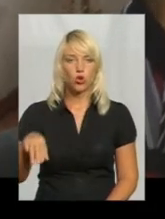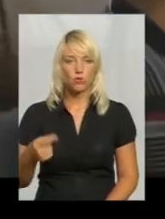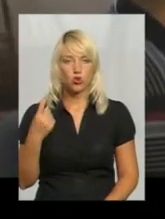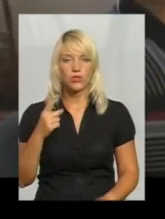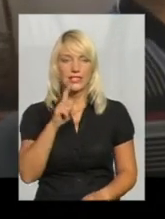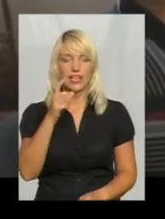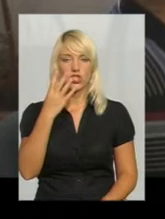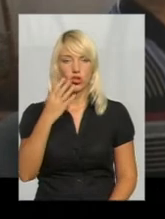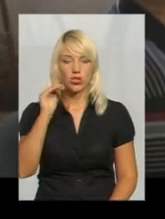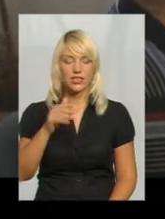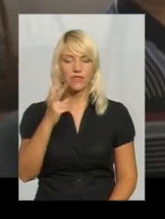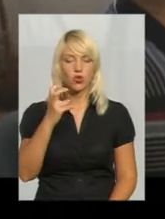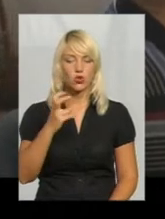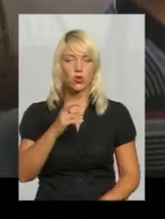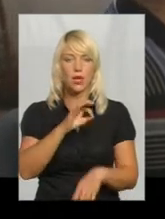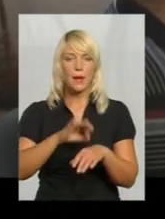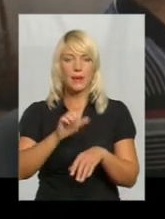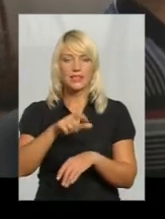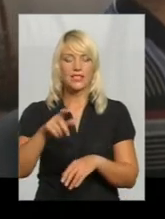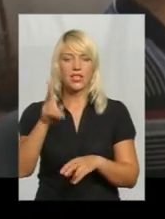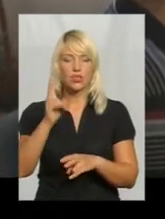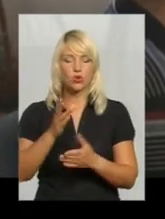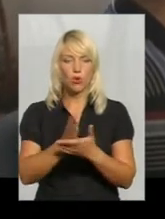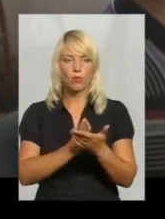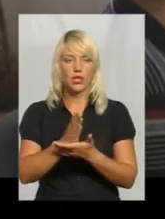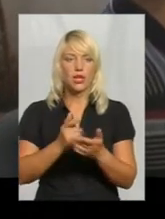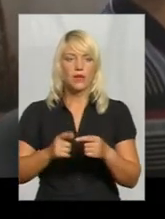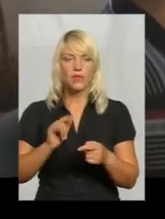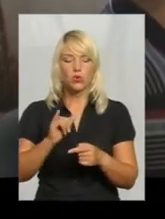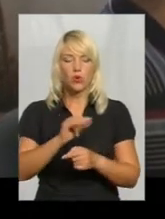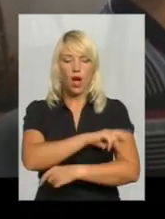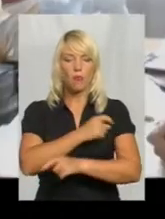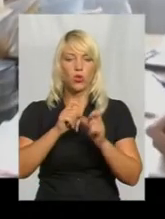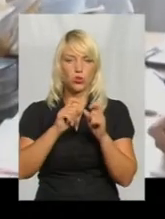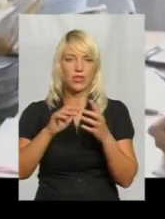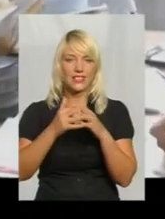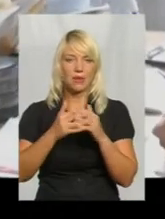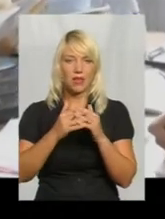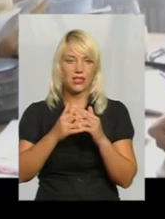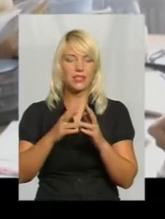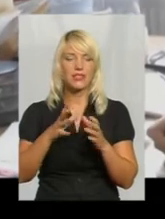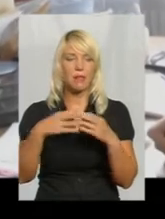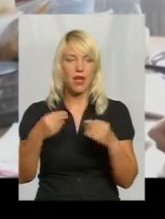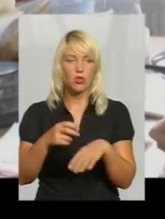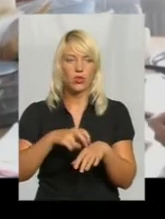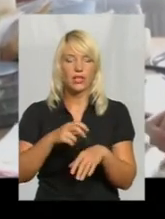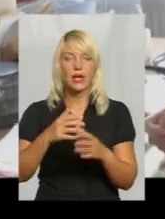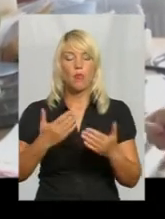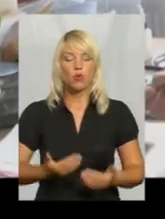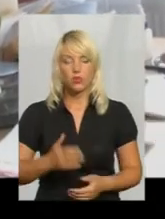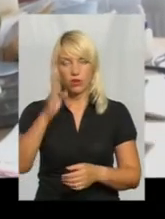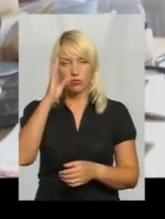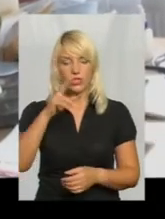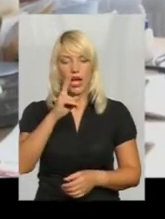4 тисяч 200 пацієнтів, яких обслуговують у Богданівецькій амбулаторії сімейного лікаря. Чоловік, каже, проживає у селі Копистин Хмельницького